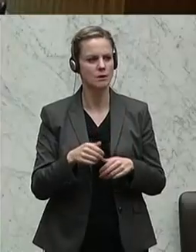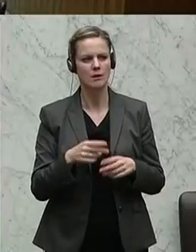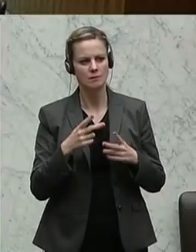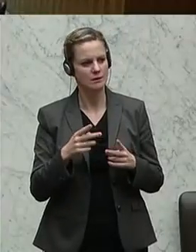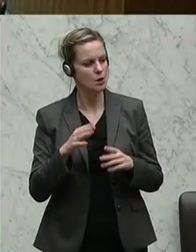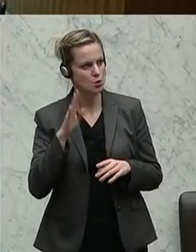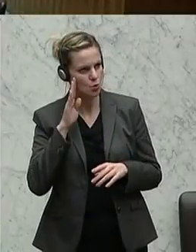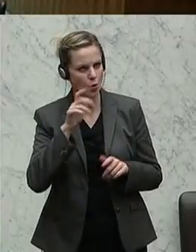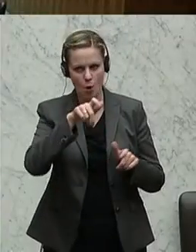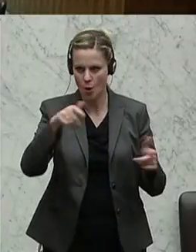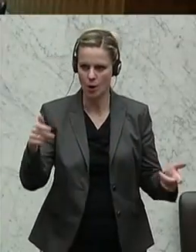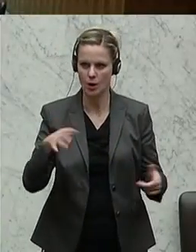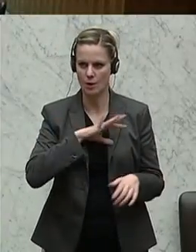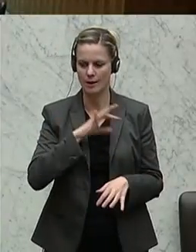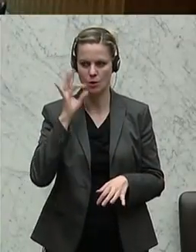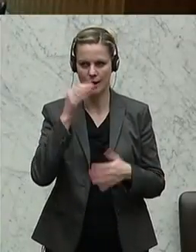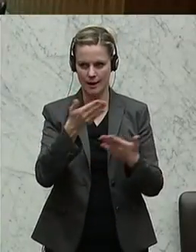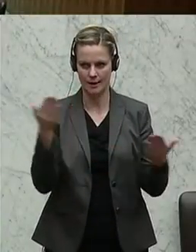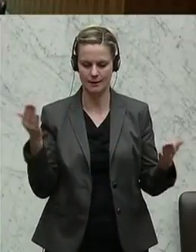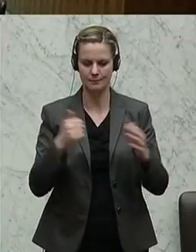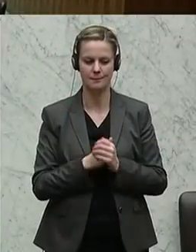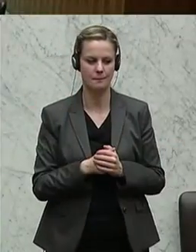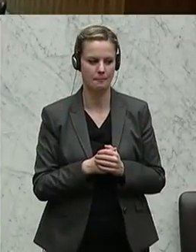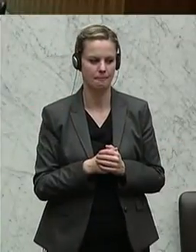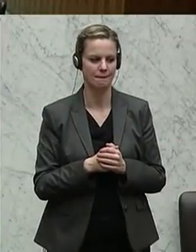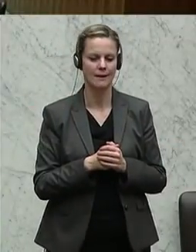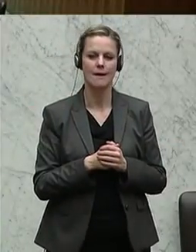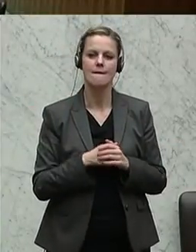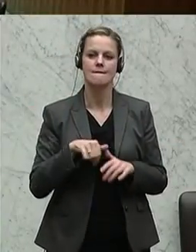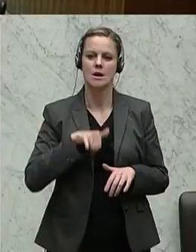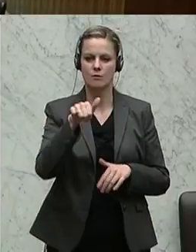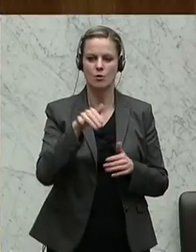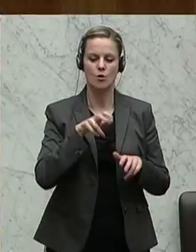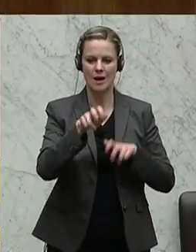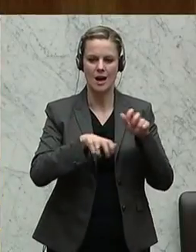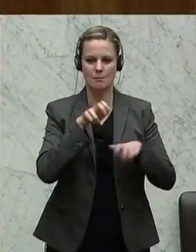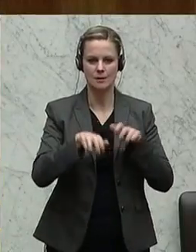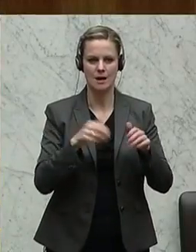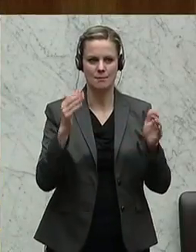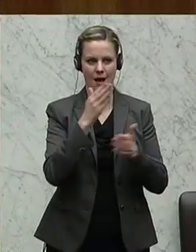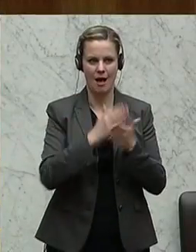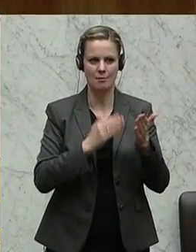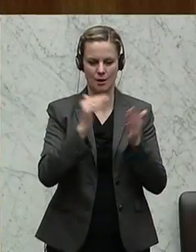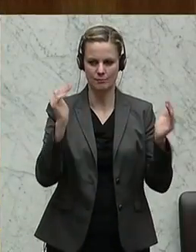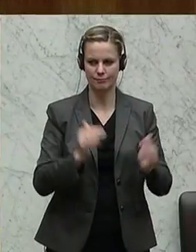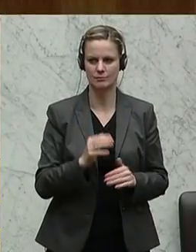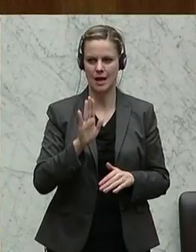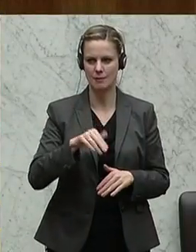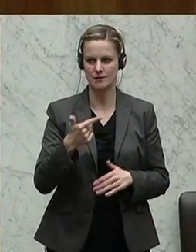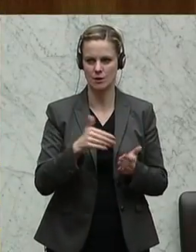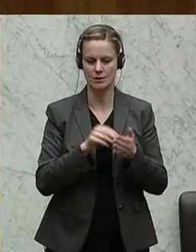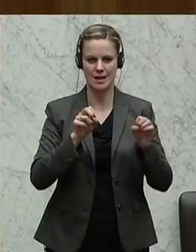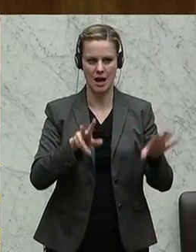Am Wort Hermann Lippitsch, SPÖ. Halbierung der Flugabgabe ab 2018 betrifft rund